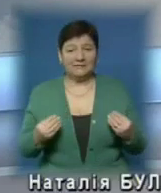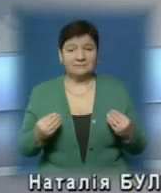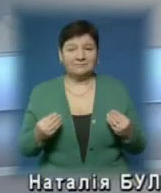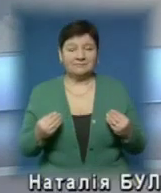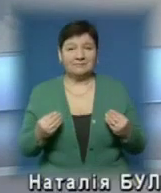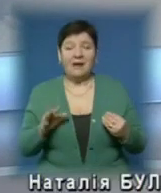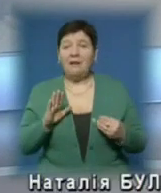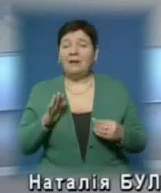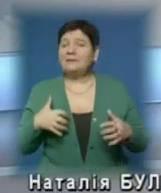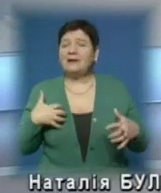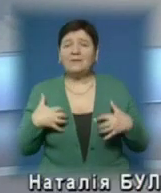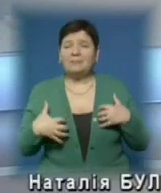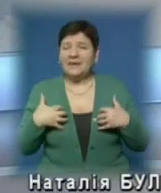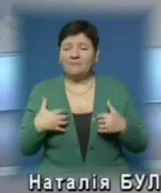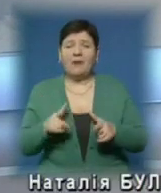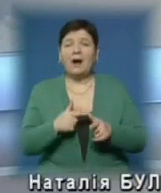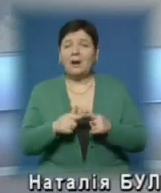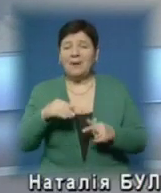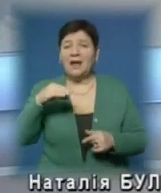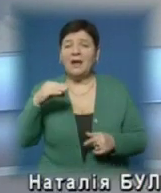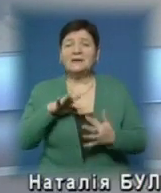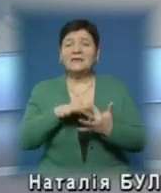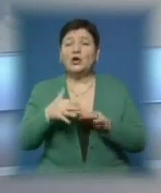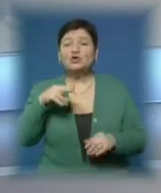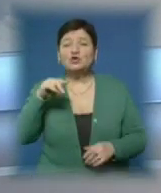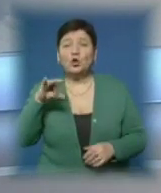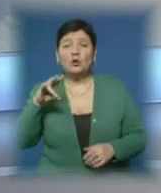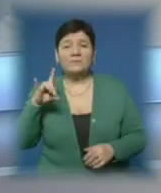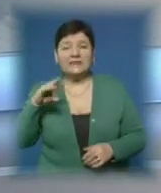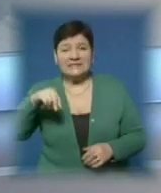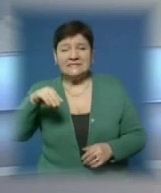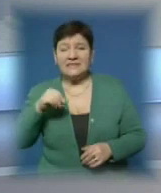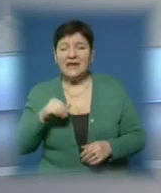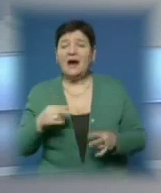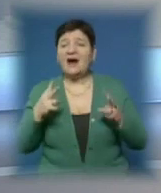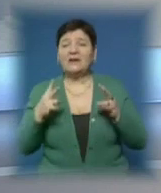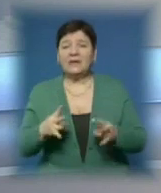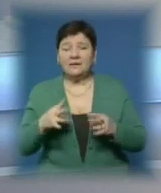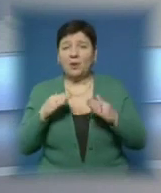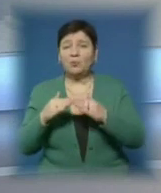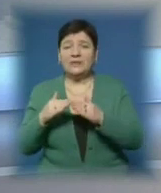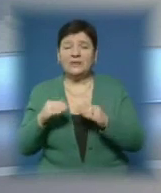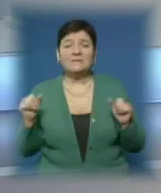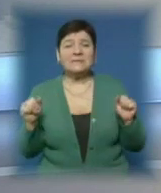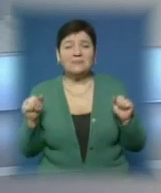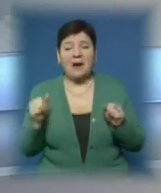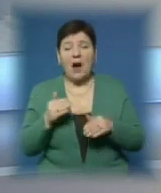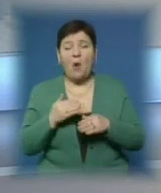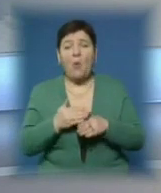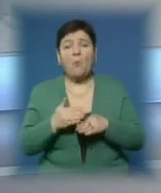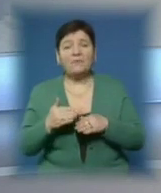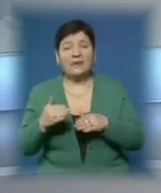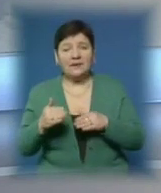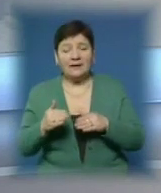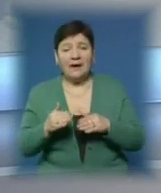Не хвапливо, але слотвинці таки переїжджають з обжитих проте аварійних будинків. Зима дещо уповільнена процес